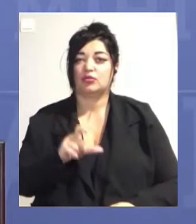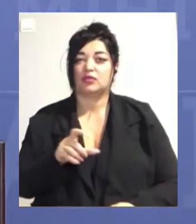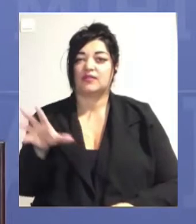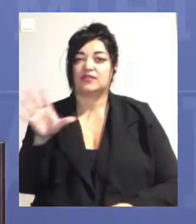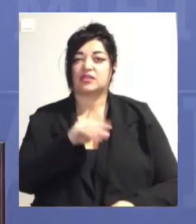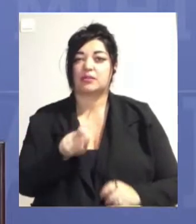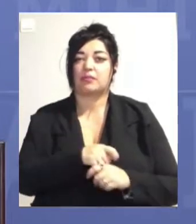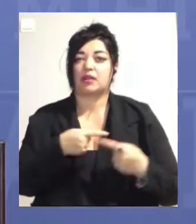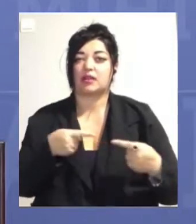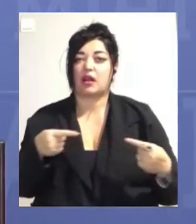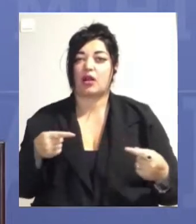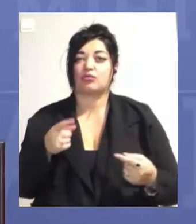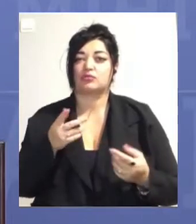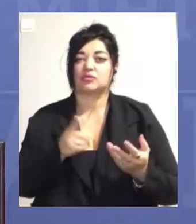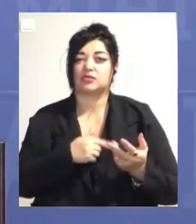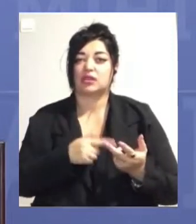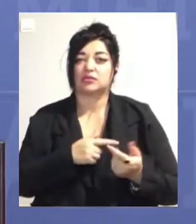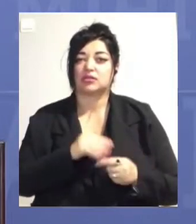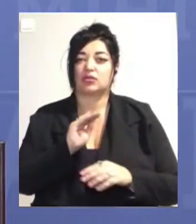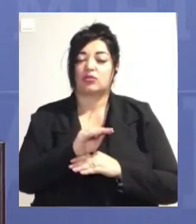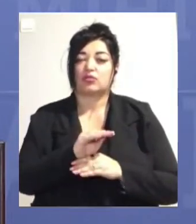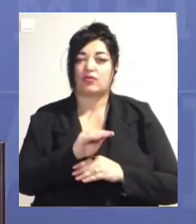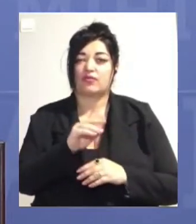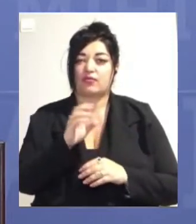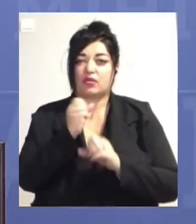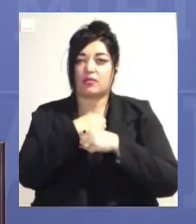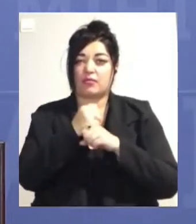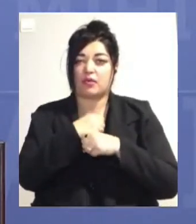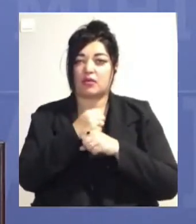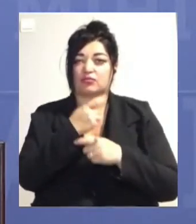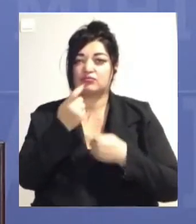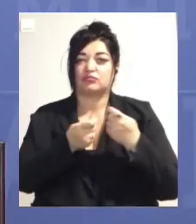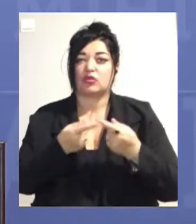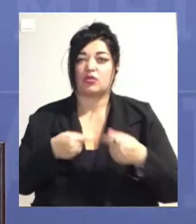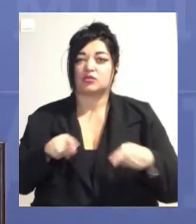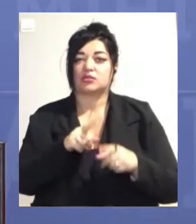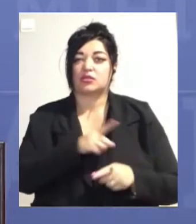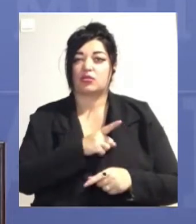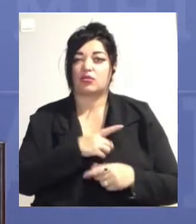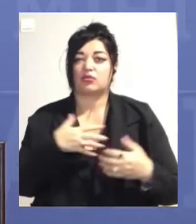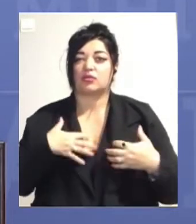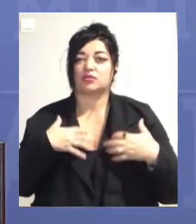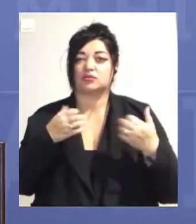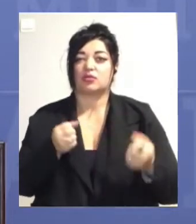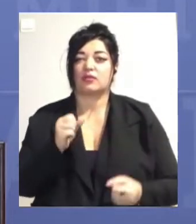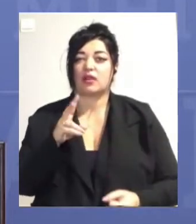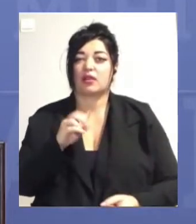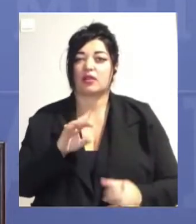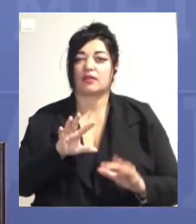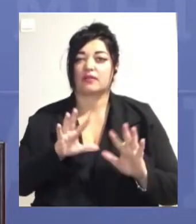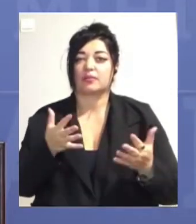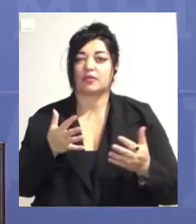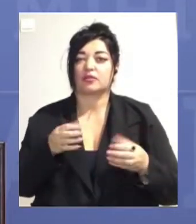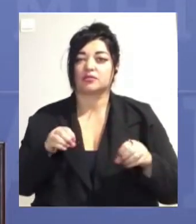зразки додатково передані до вірусологічної лабораторії Всесвітньої організації охорони здоров'я. Але випадок зареєстрований в